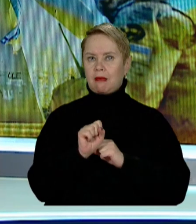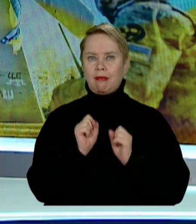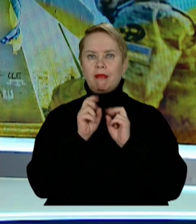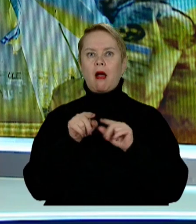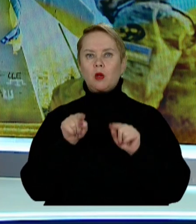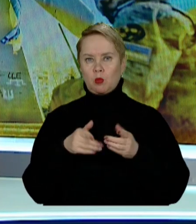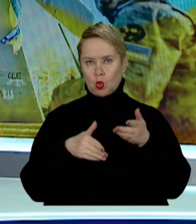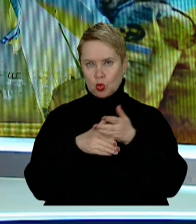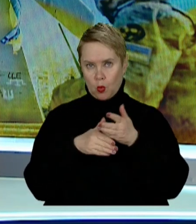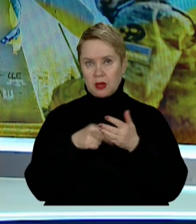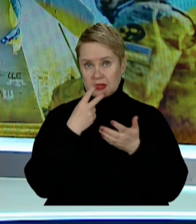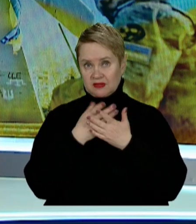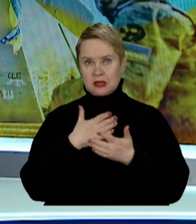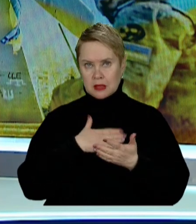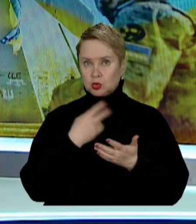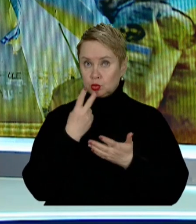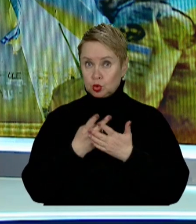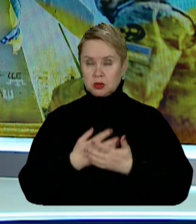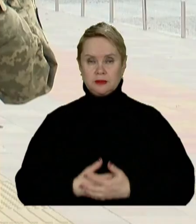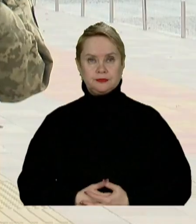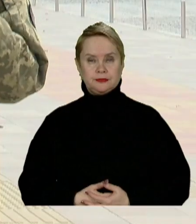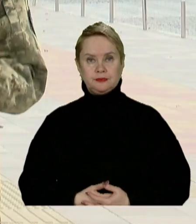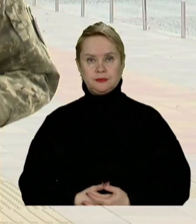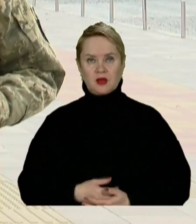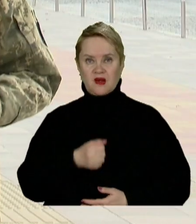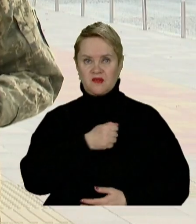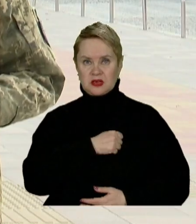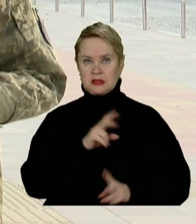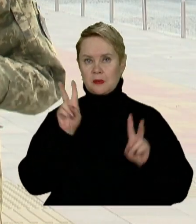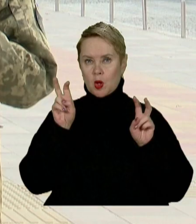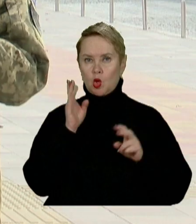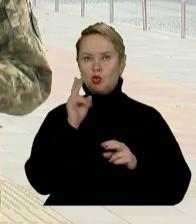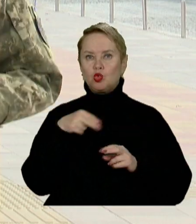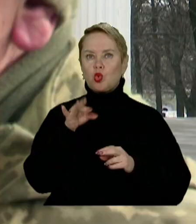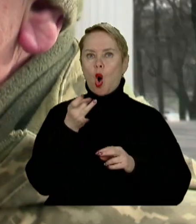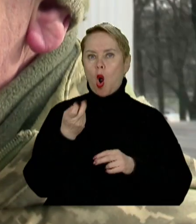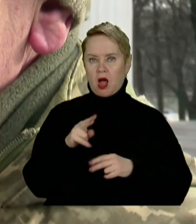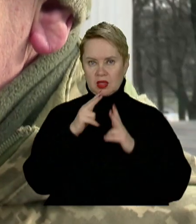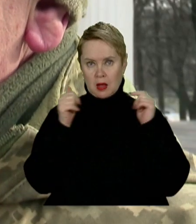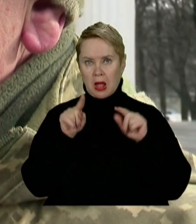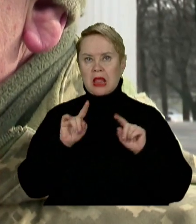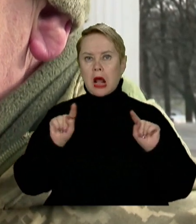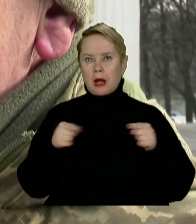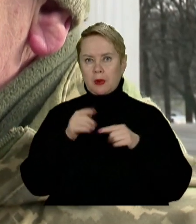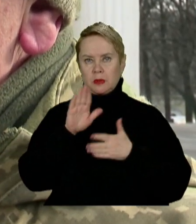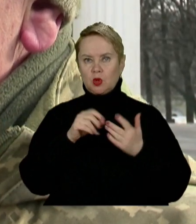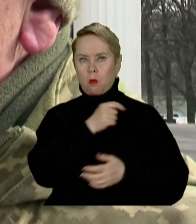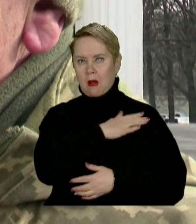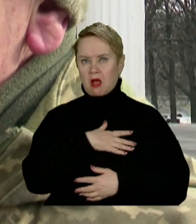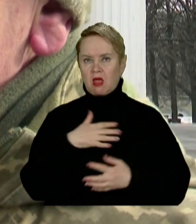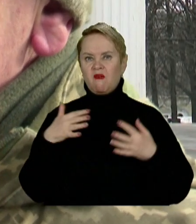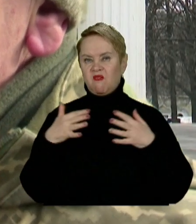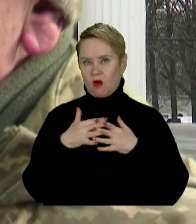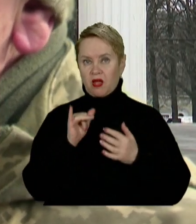як йому допомогти – дивіться в нашому сюжеті. Військовий з позивним «Доля» тимчасово у Дніпрі на реабілітації після поранення на